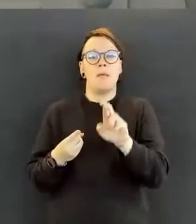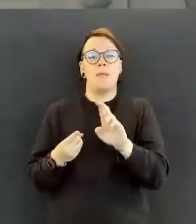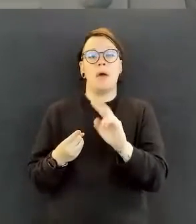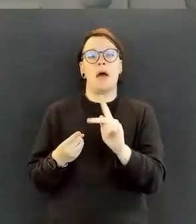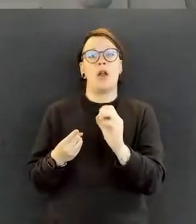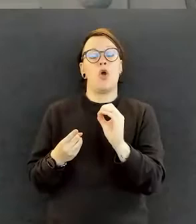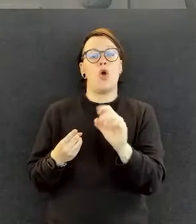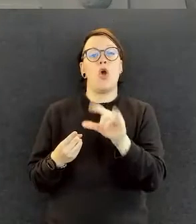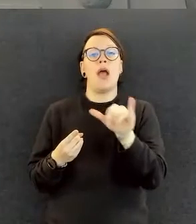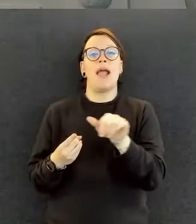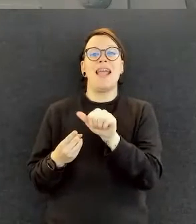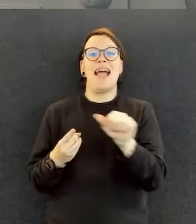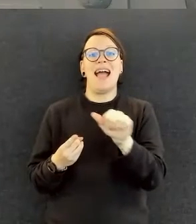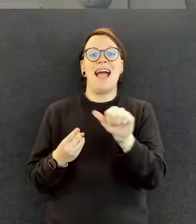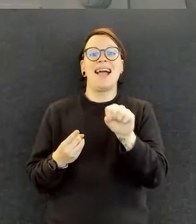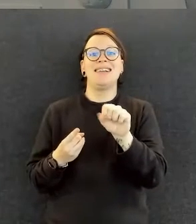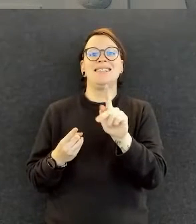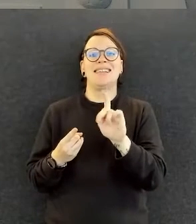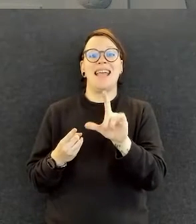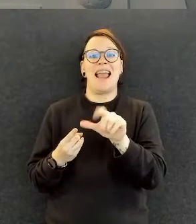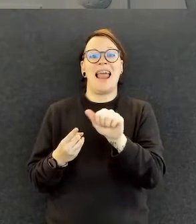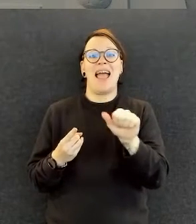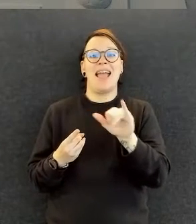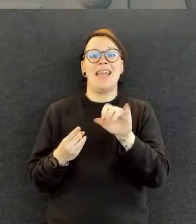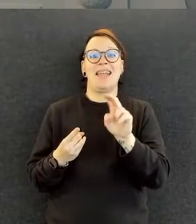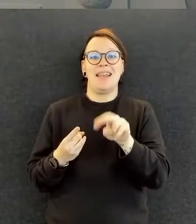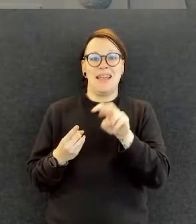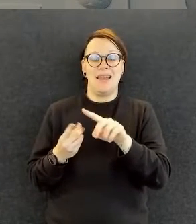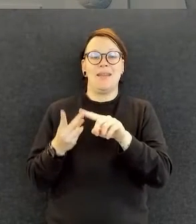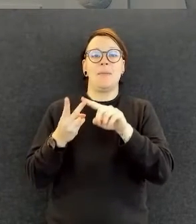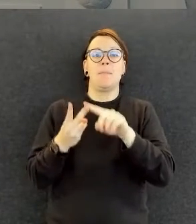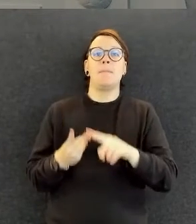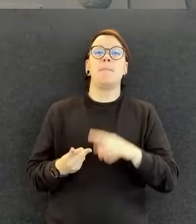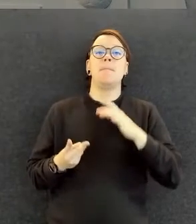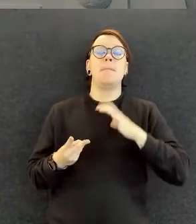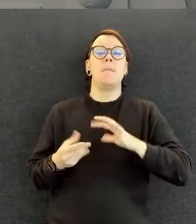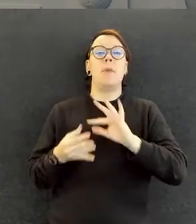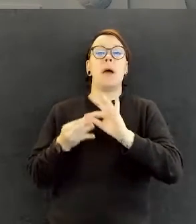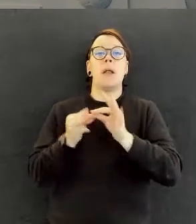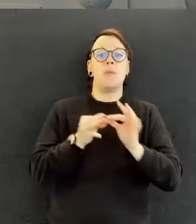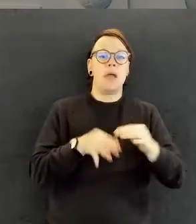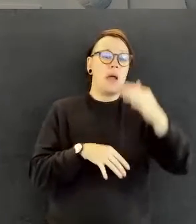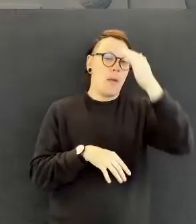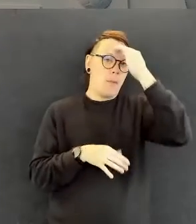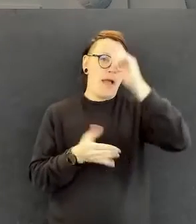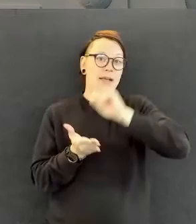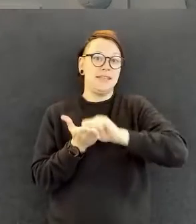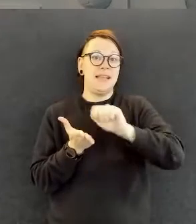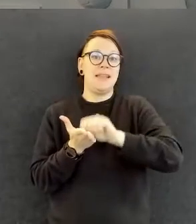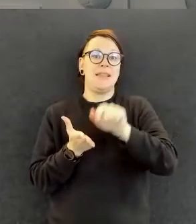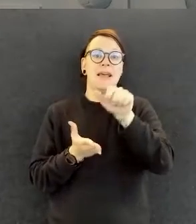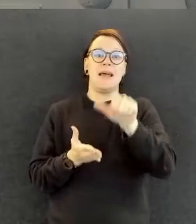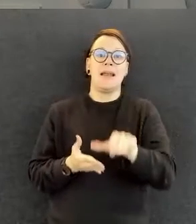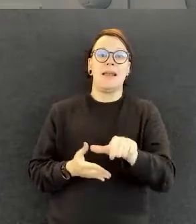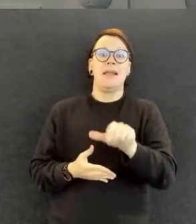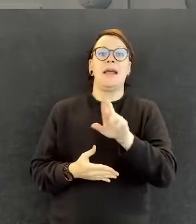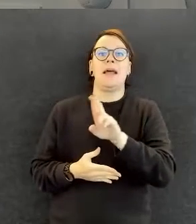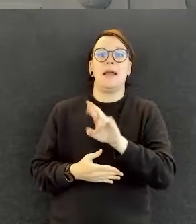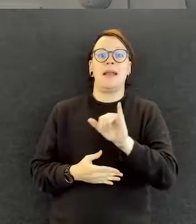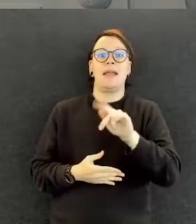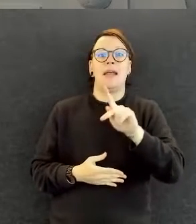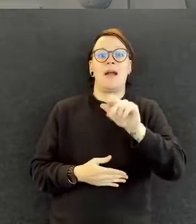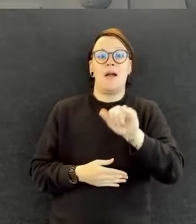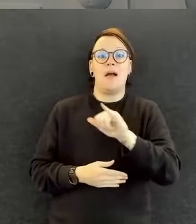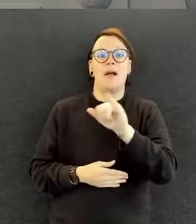pääsihteeri Riikka Juntunen. Hei, miten Reeta, toteutuuko sun mielestä